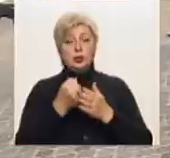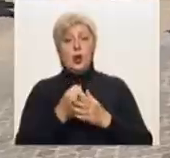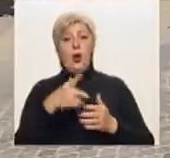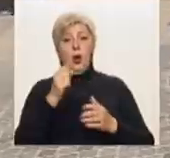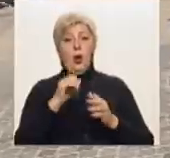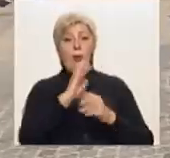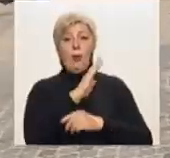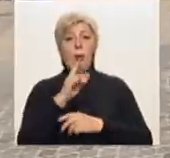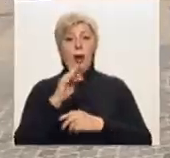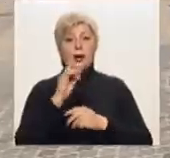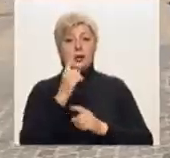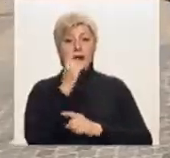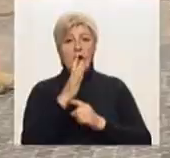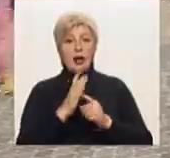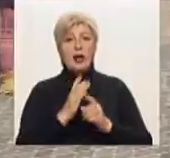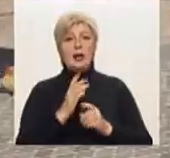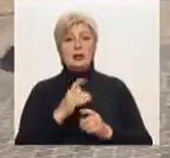тривала приблизно півтори години.